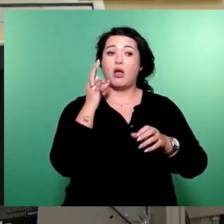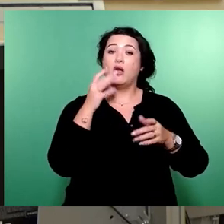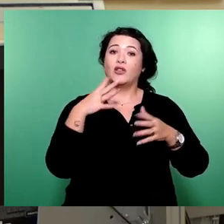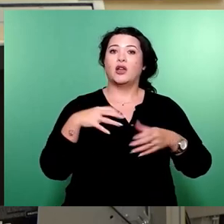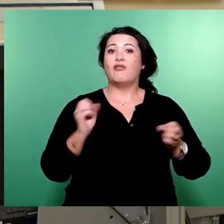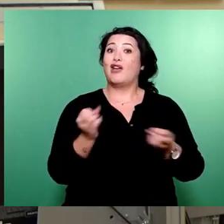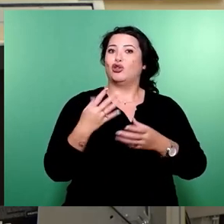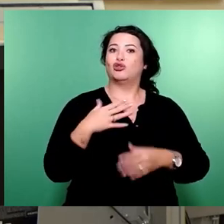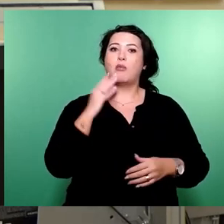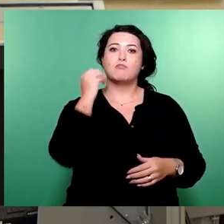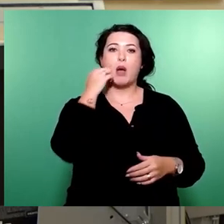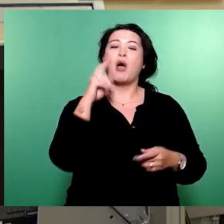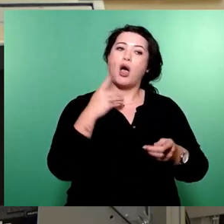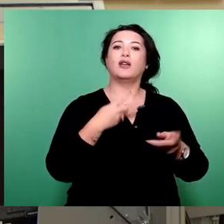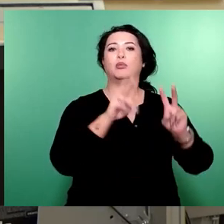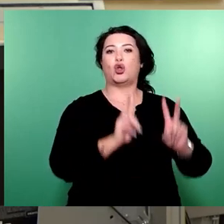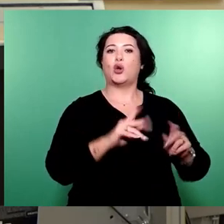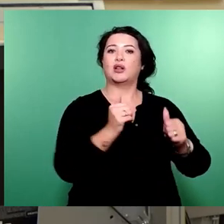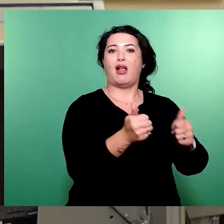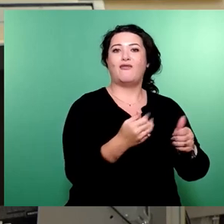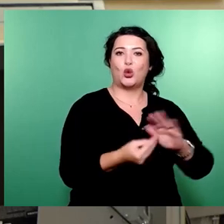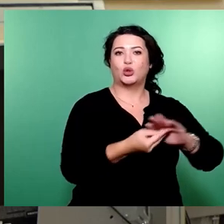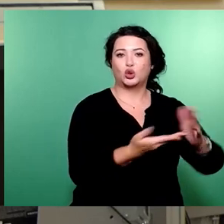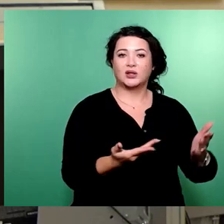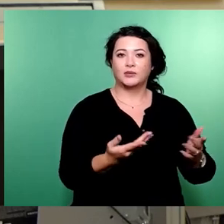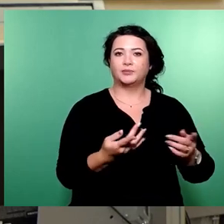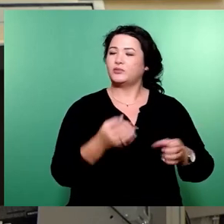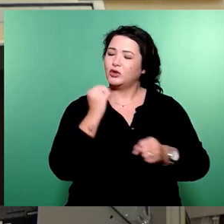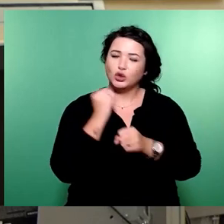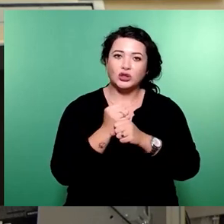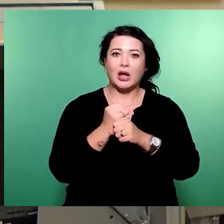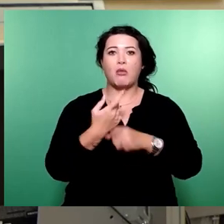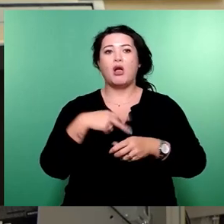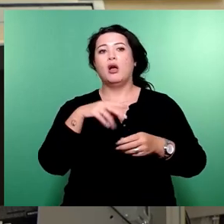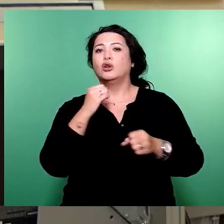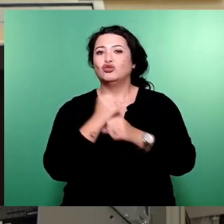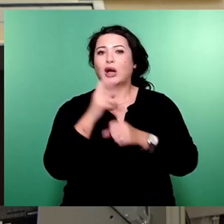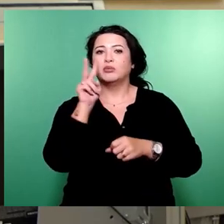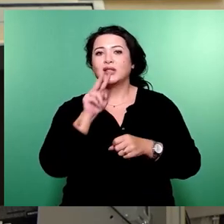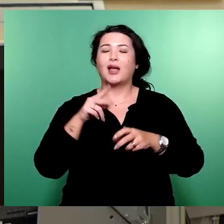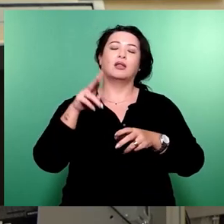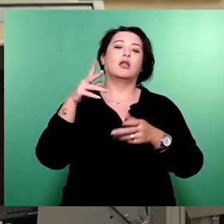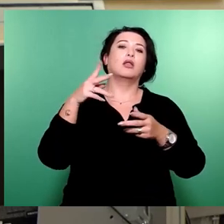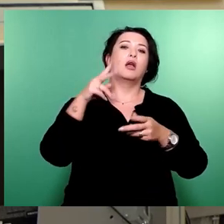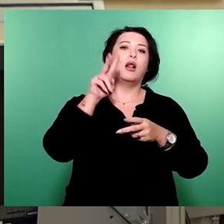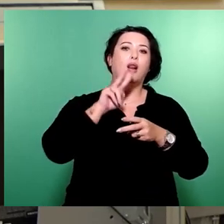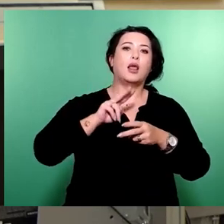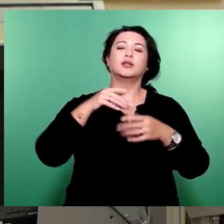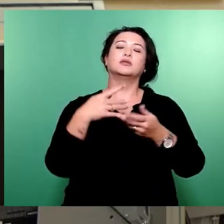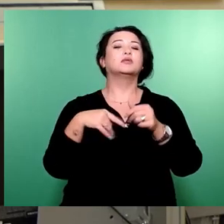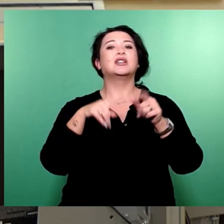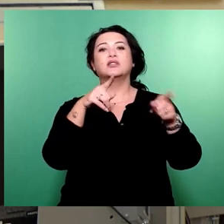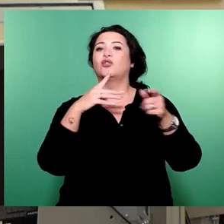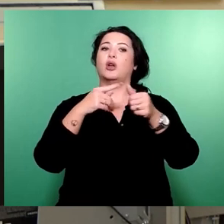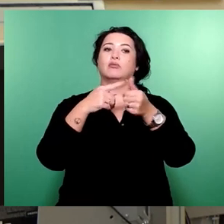Immer häufiger ist es in den Medien zu lesen, dass Hebammen fehlen und Schwangere und junge Mütter diese wichtige Unterstützung